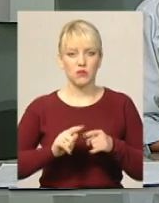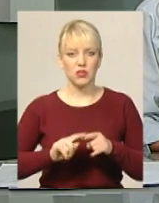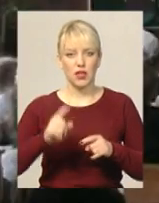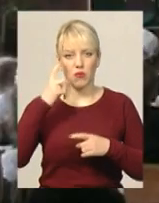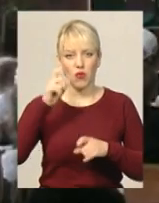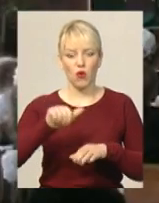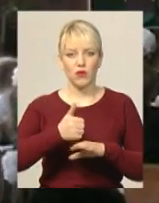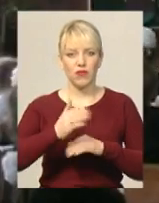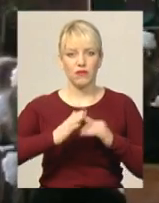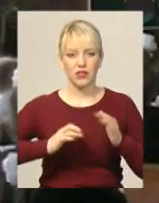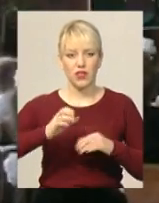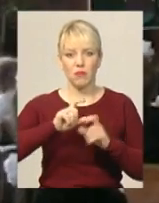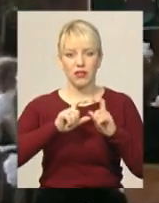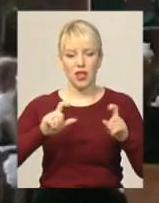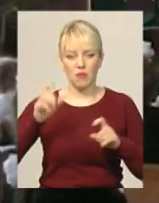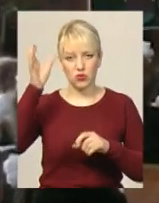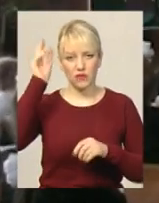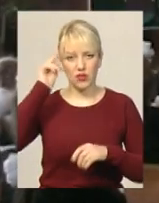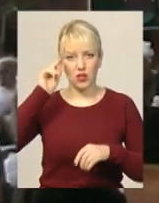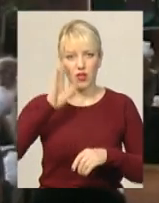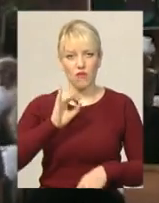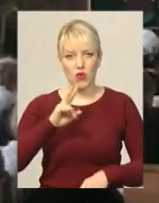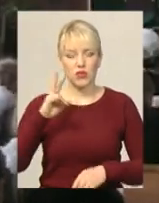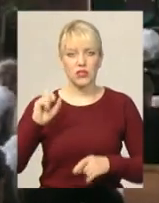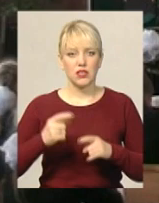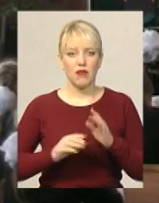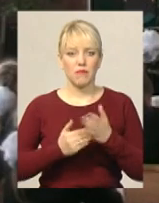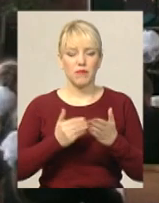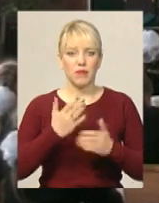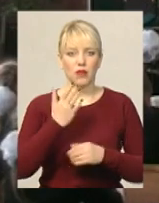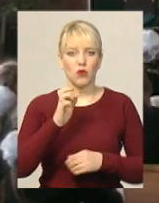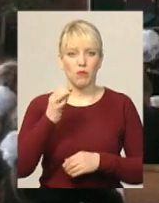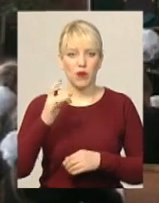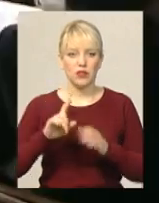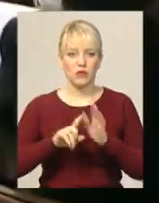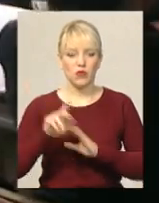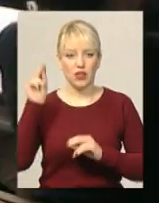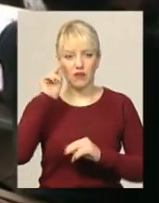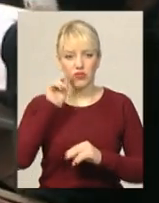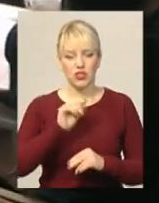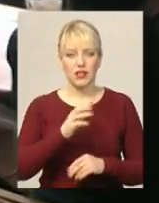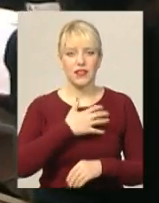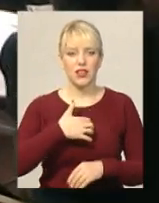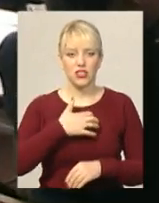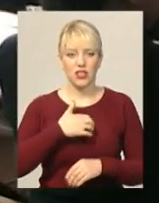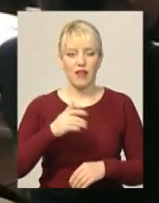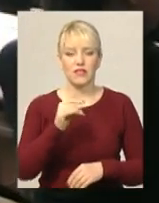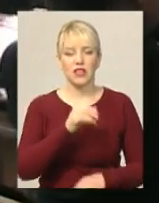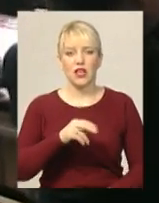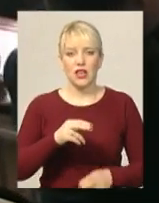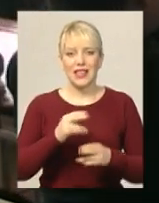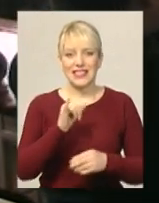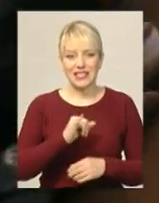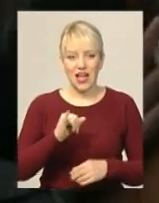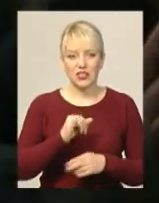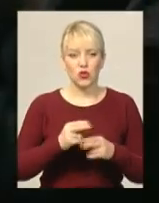Департаменту освіти та науки Оксана Возна. Від 5 березня почалося навчання у школах Дережнянського, Віньковецького, Ізяславського, Ярмуленецького